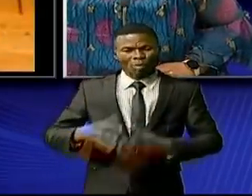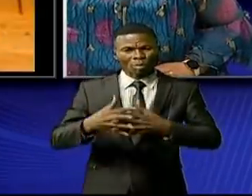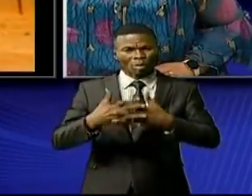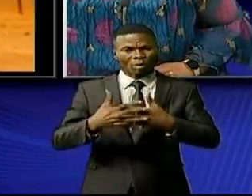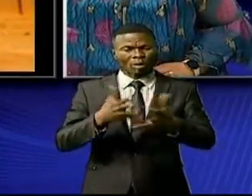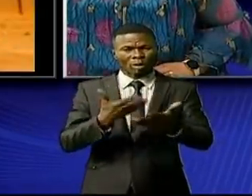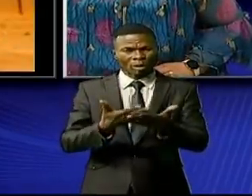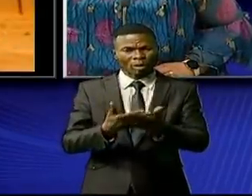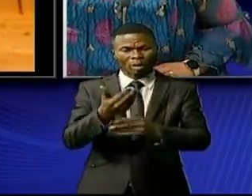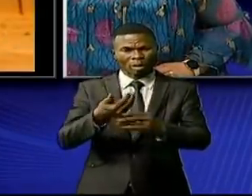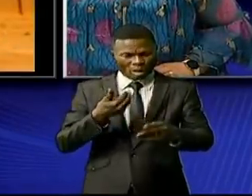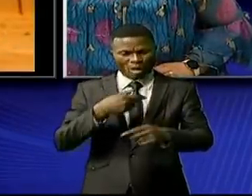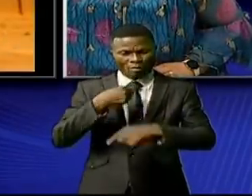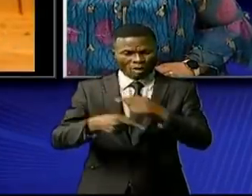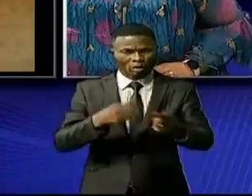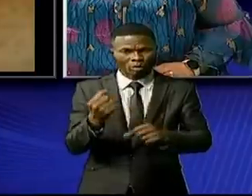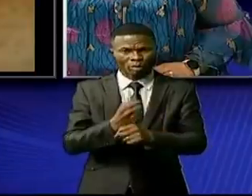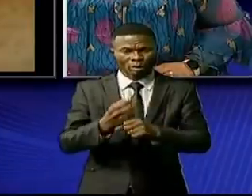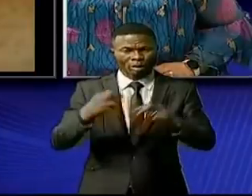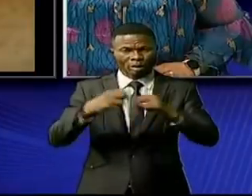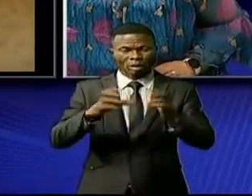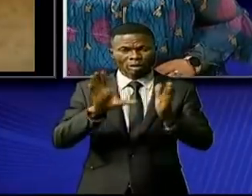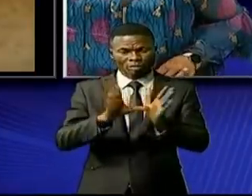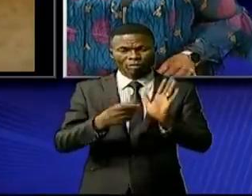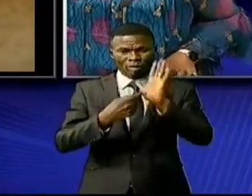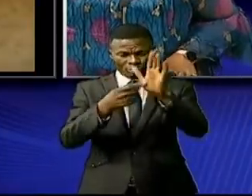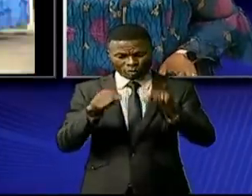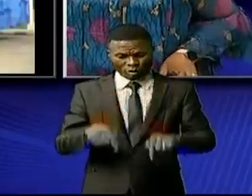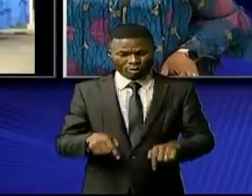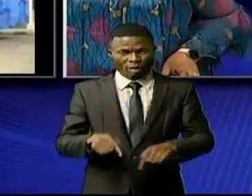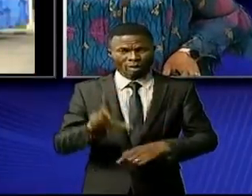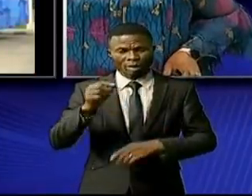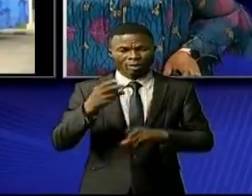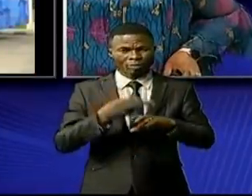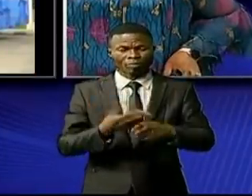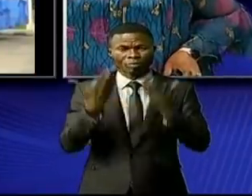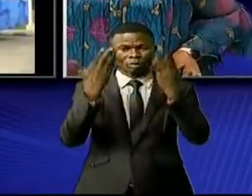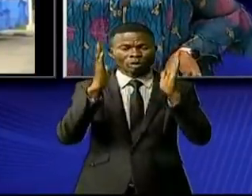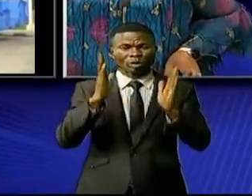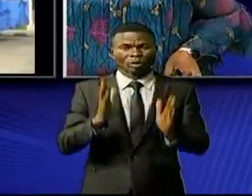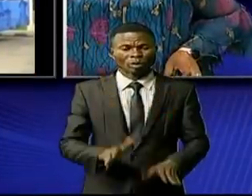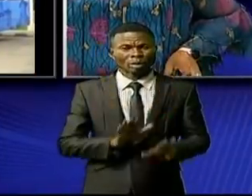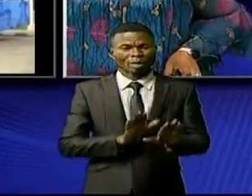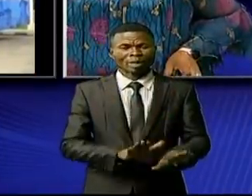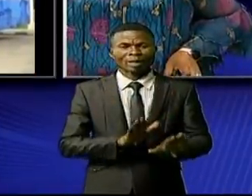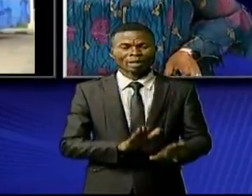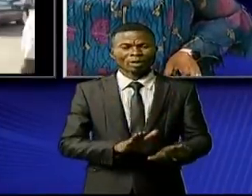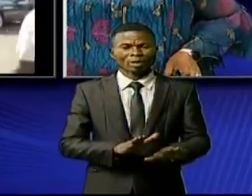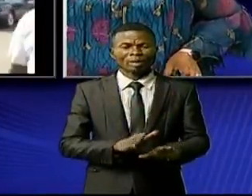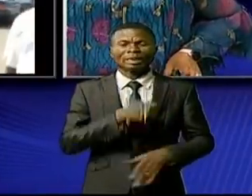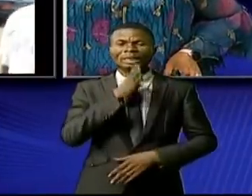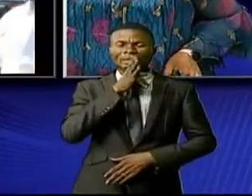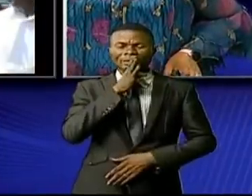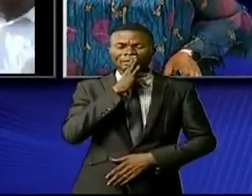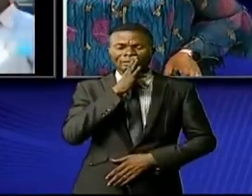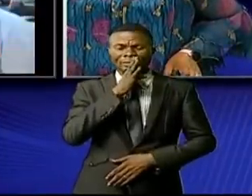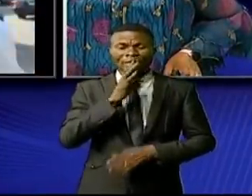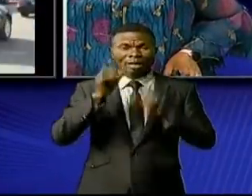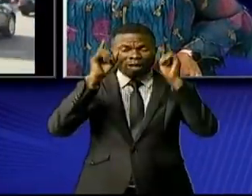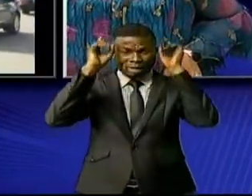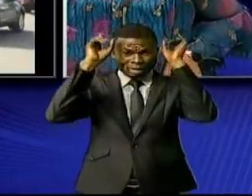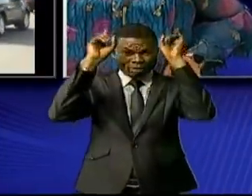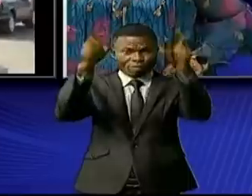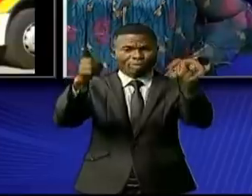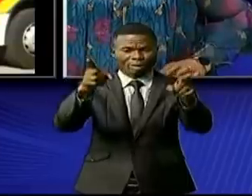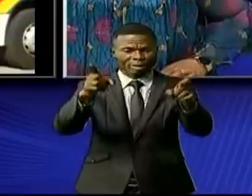avant son lancement. Les images dans ce journal. Les étudiants n'attendront plus très longtemps pour voir la matérialisation